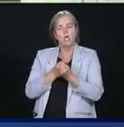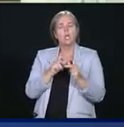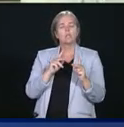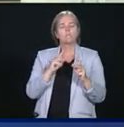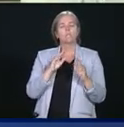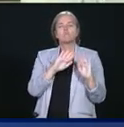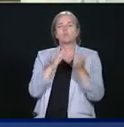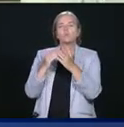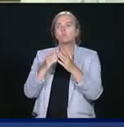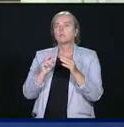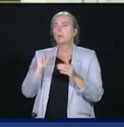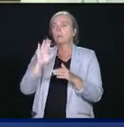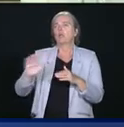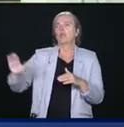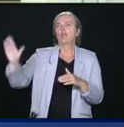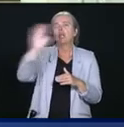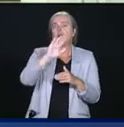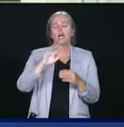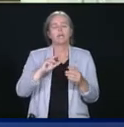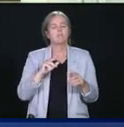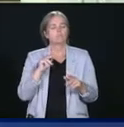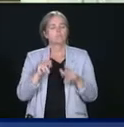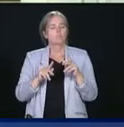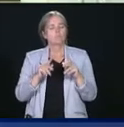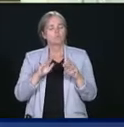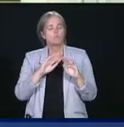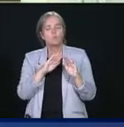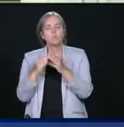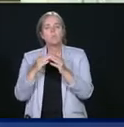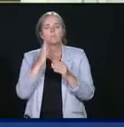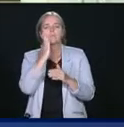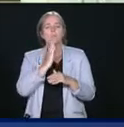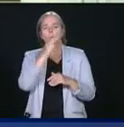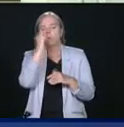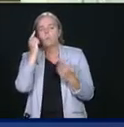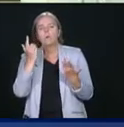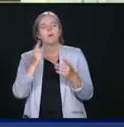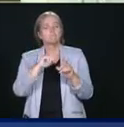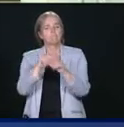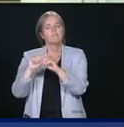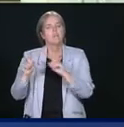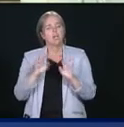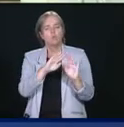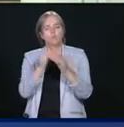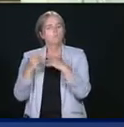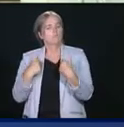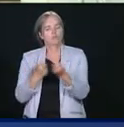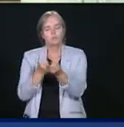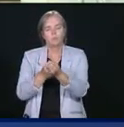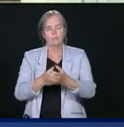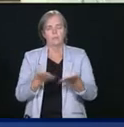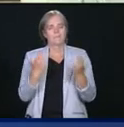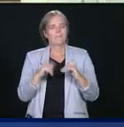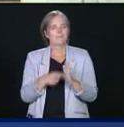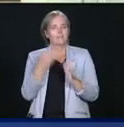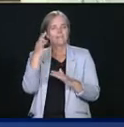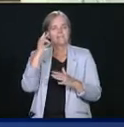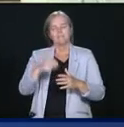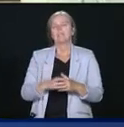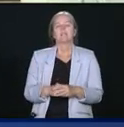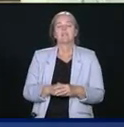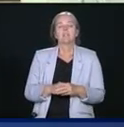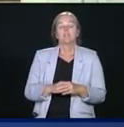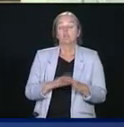racisées et des communautés marginalisées à travers le monde. Nous tous chercher à contribuer de façon positive dans le monde.